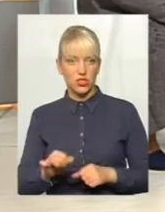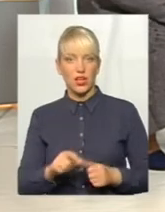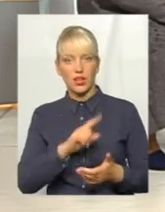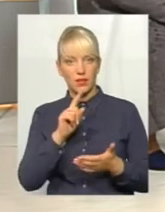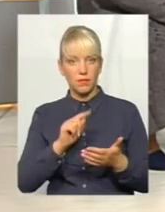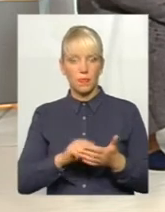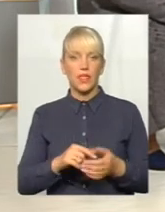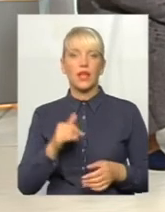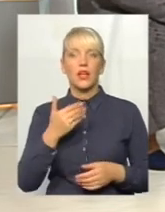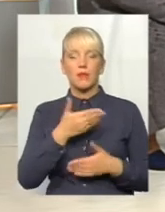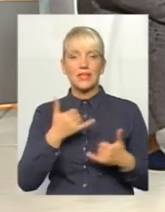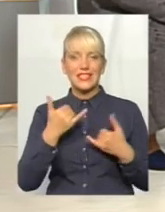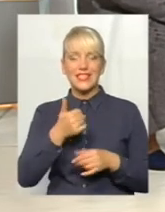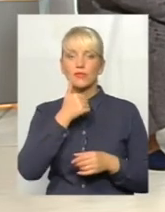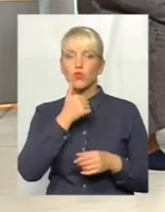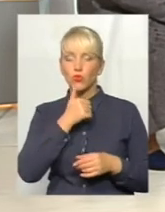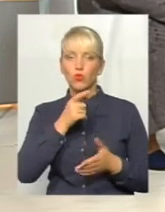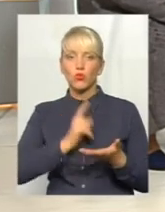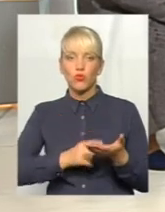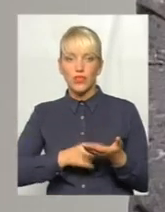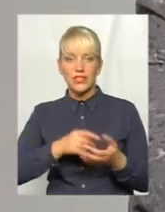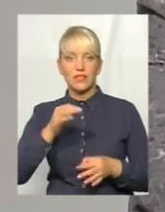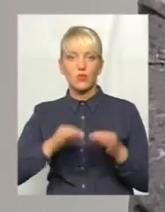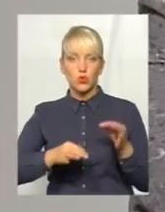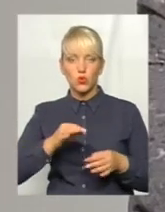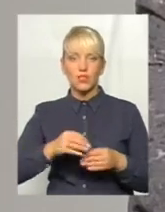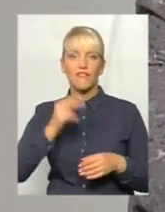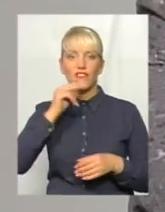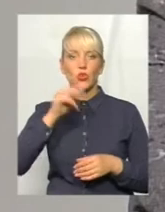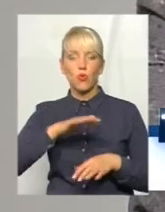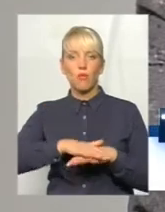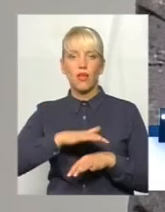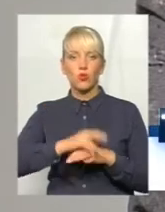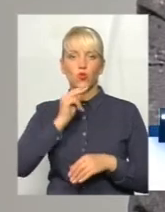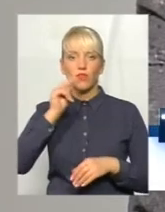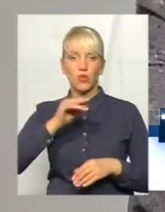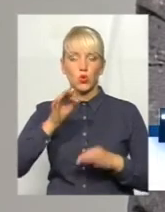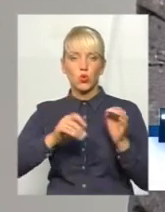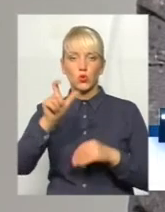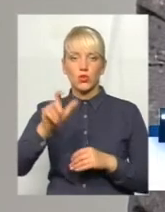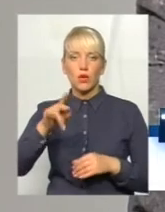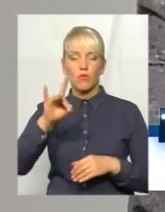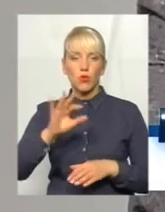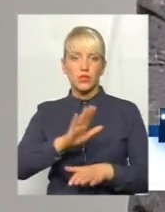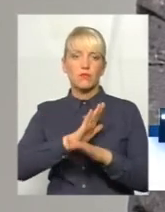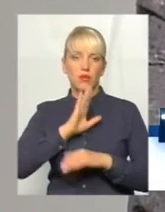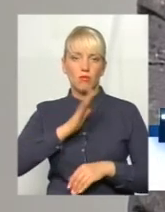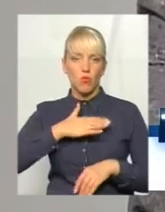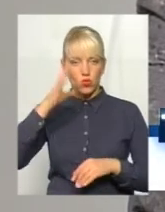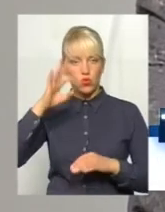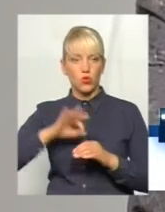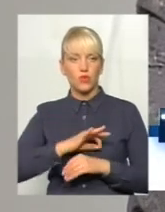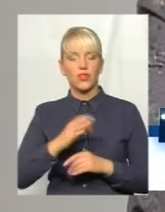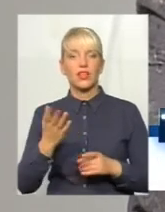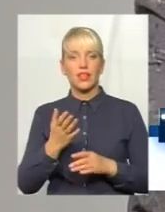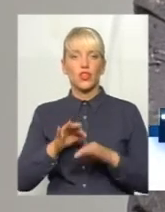спробу хочемо довести в суді вину банку і вину суді про смерть мого чоловіка, яку вони довели до